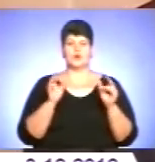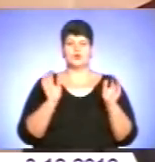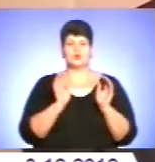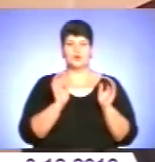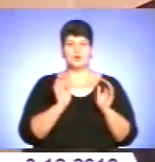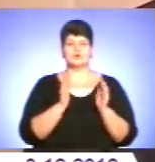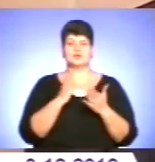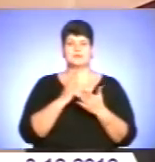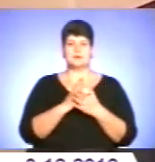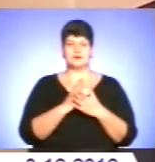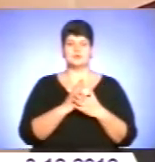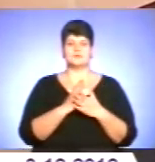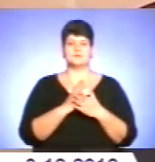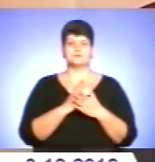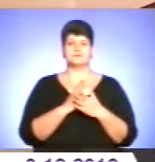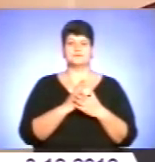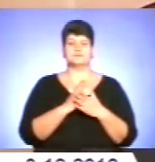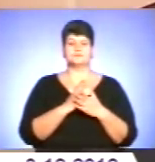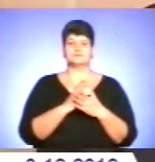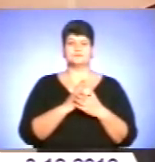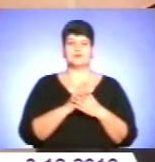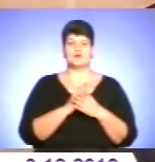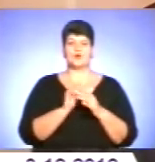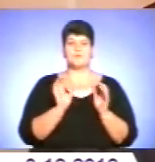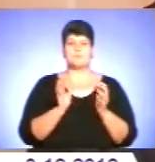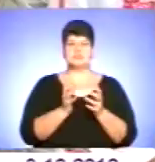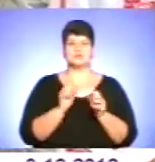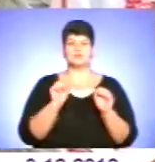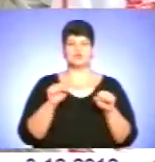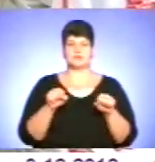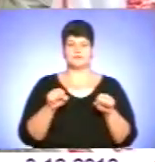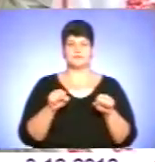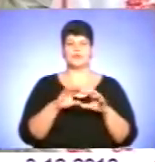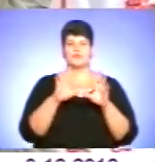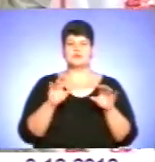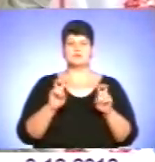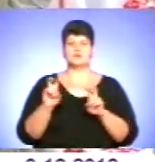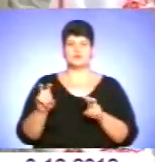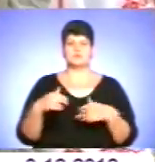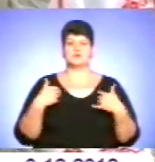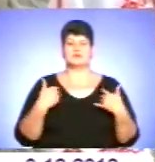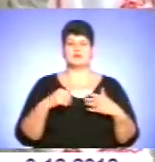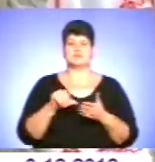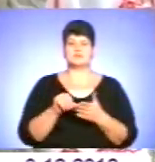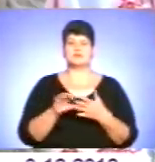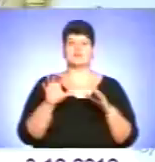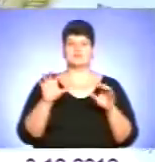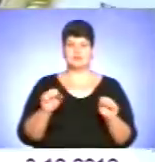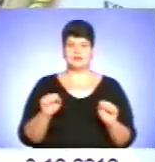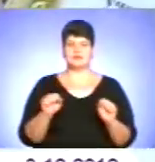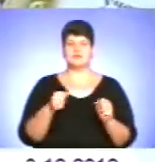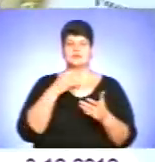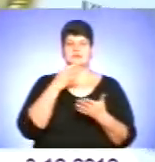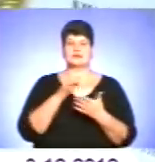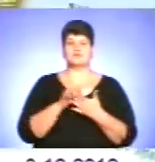які мають певні функціональні обмежені можливості. Усіх присутніх привітали представники влади. Вони наголосили, що